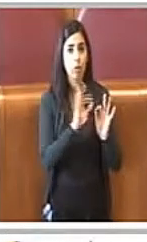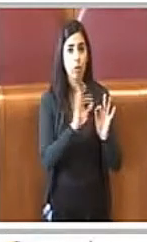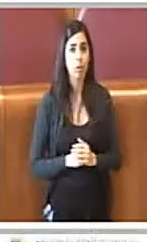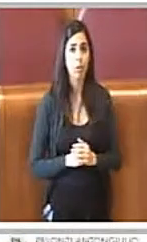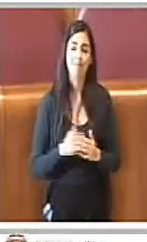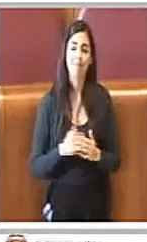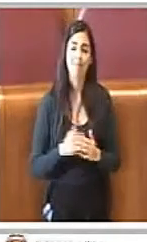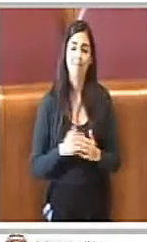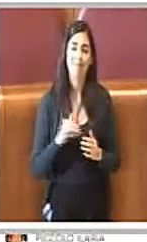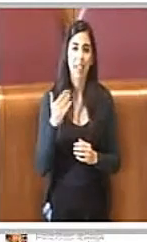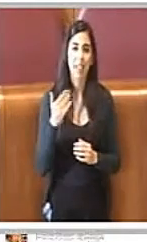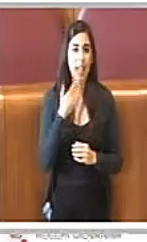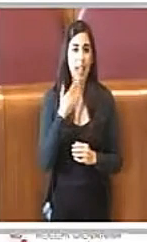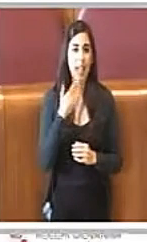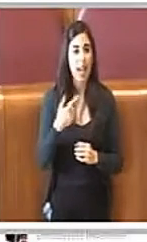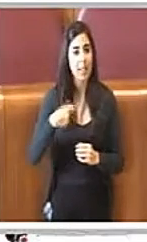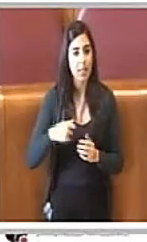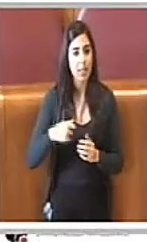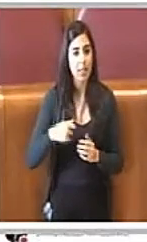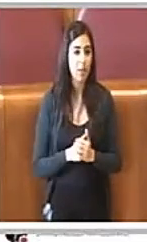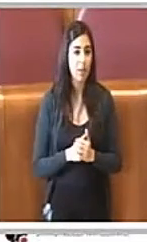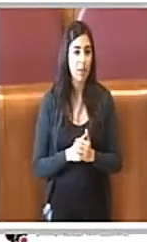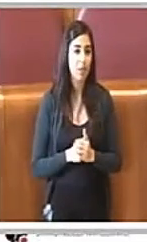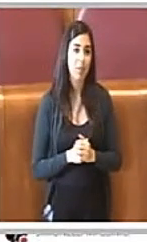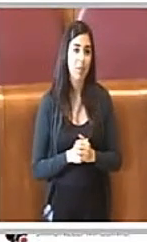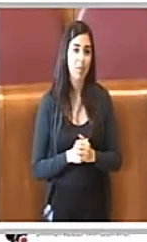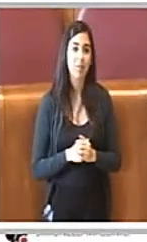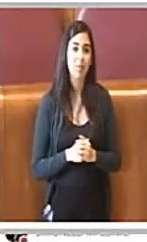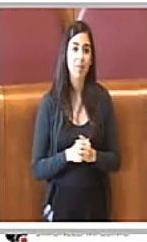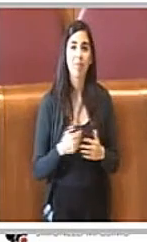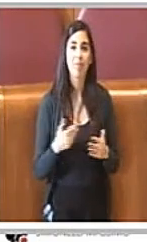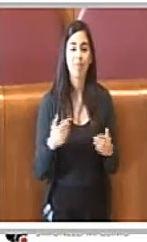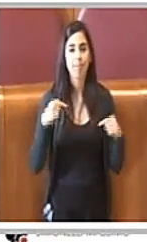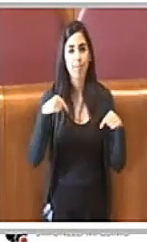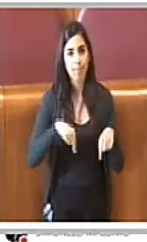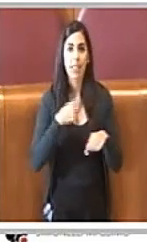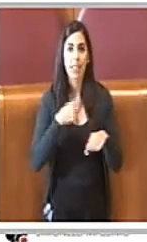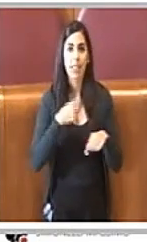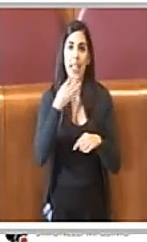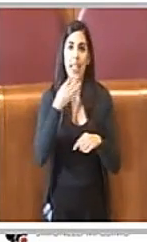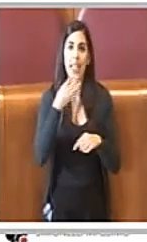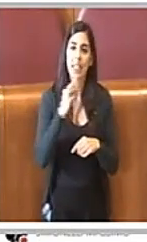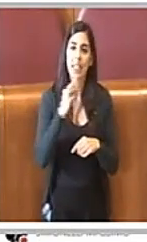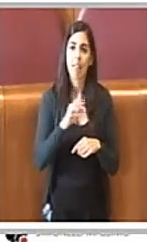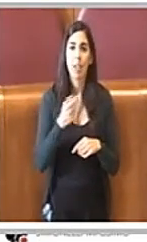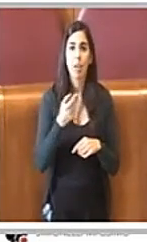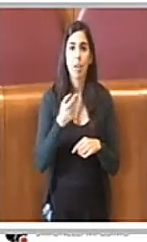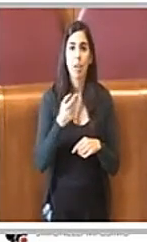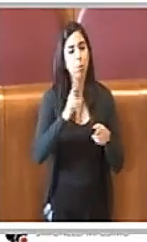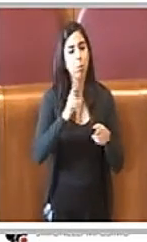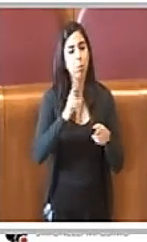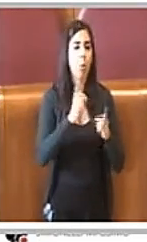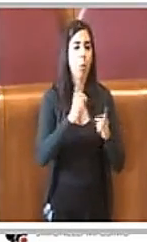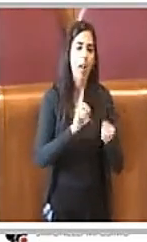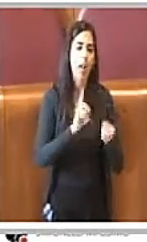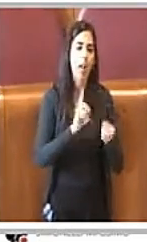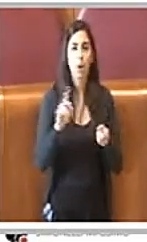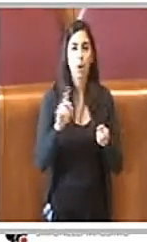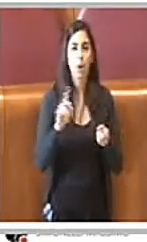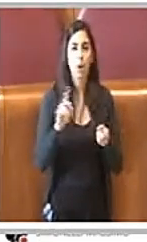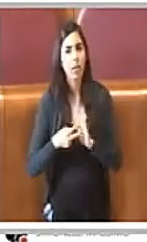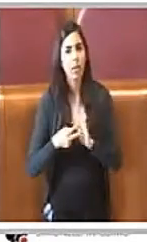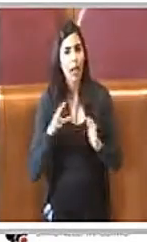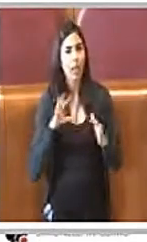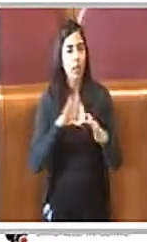Sì grazie Presidente, farò un intervento un pochino più politico che tecnico su questa